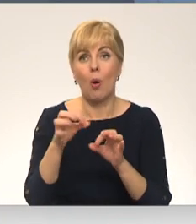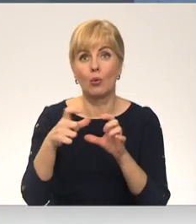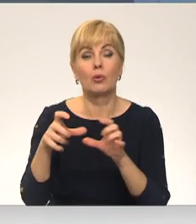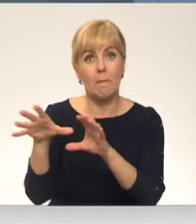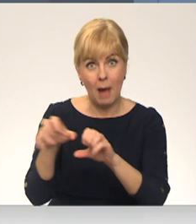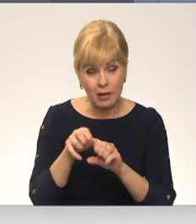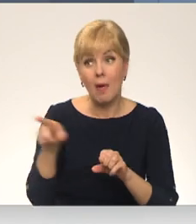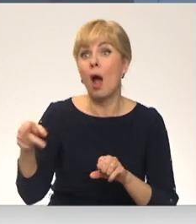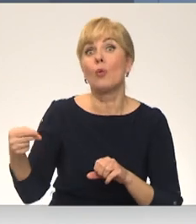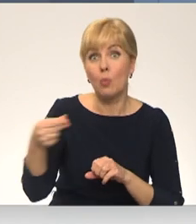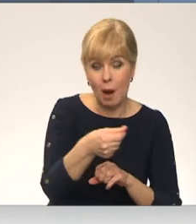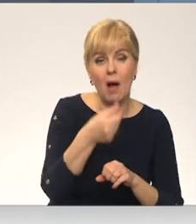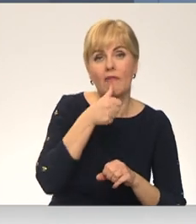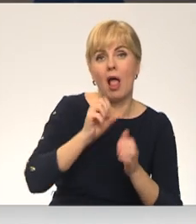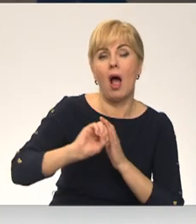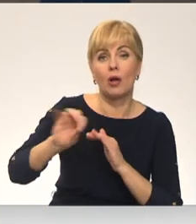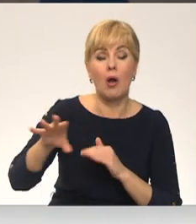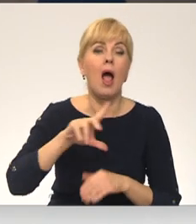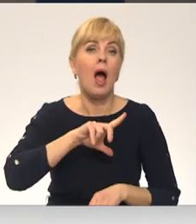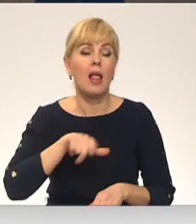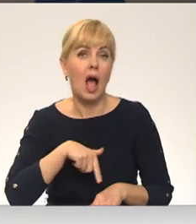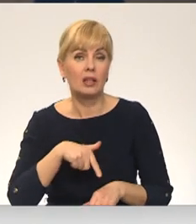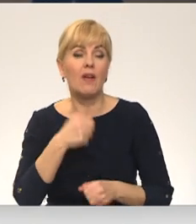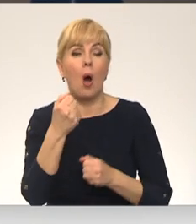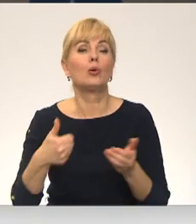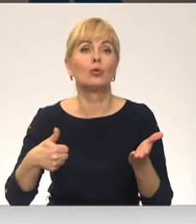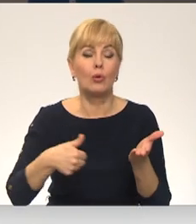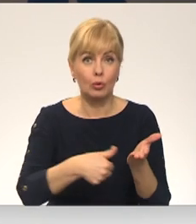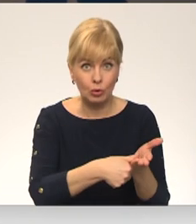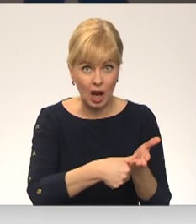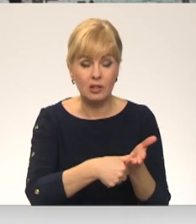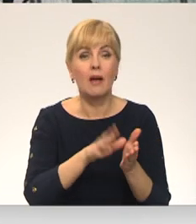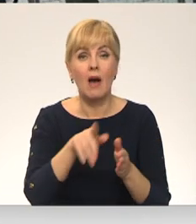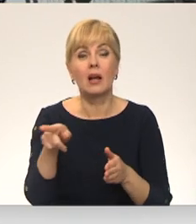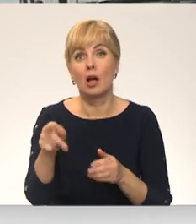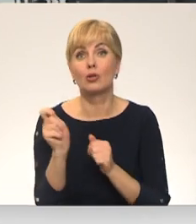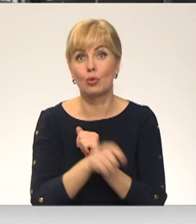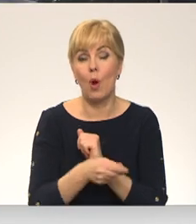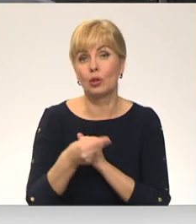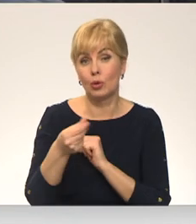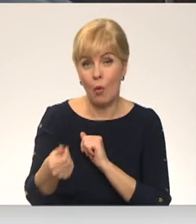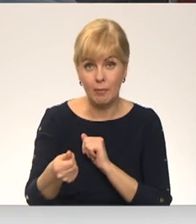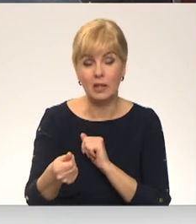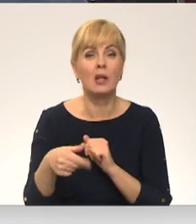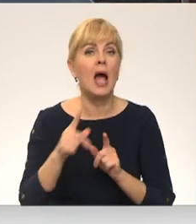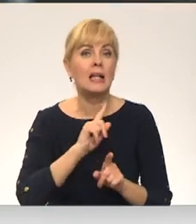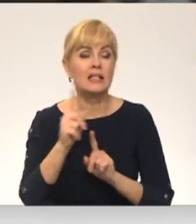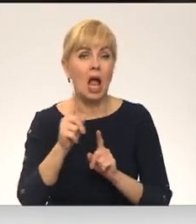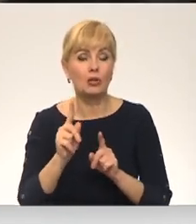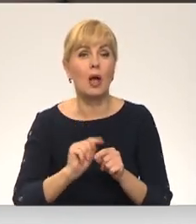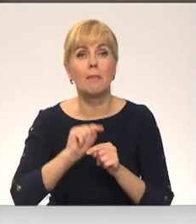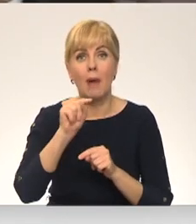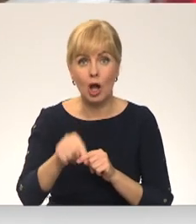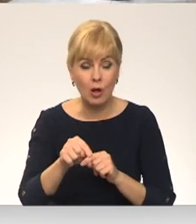Reģistrēt auto Latvijā varēs tad, kad visi piemērotie soti būs nomaksāti. Visi ceļu satiksmes pārkāpumi uzkrājas